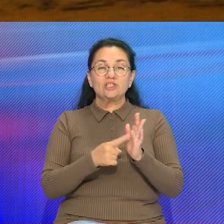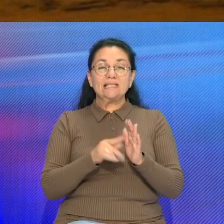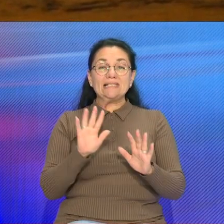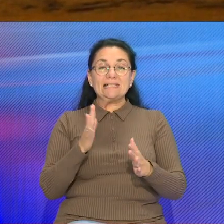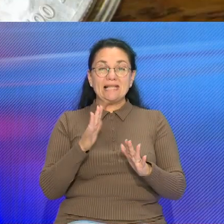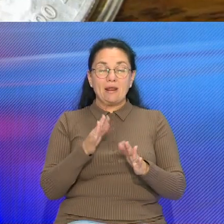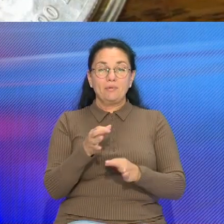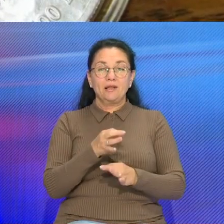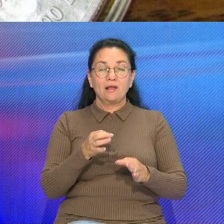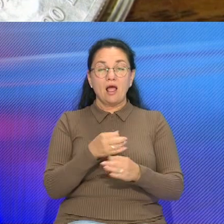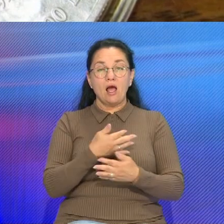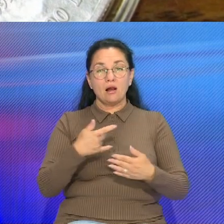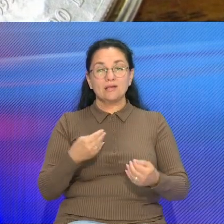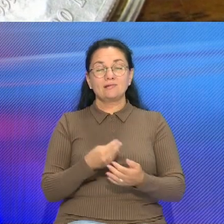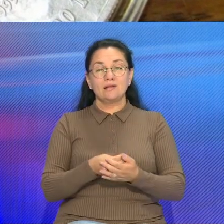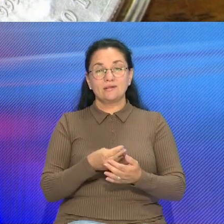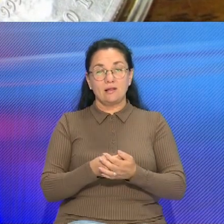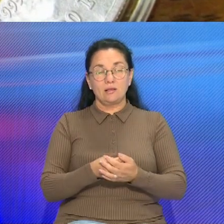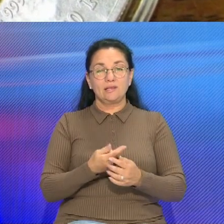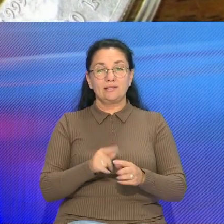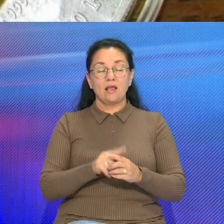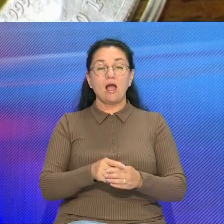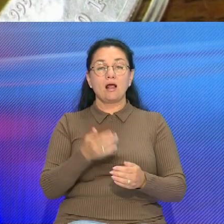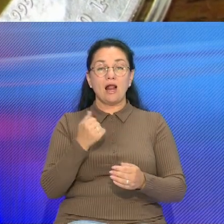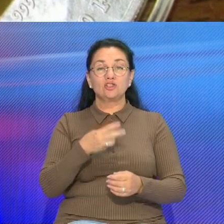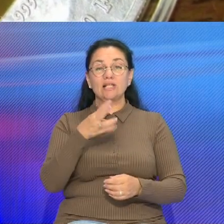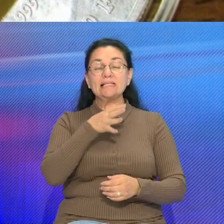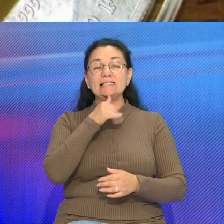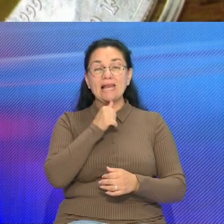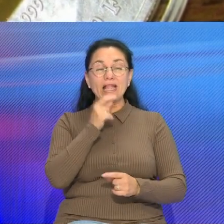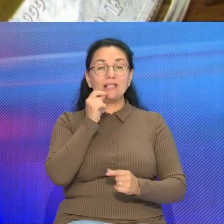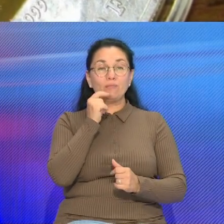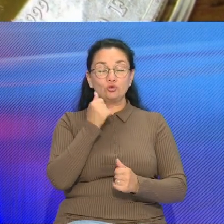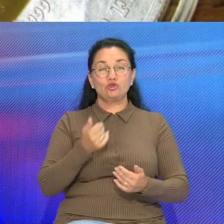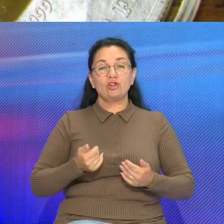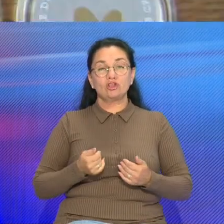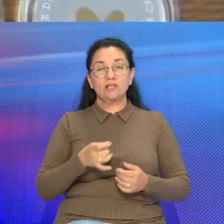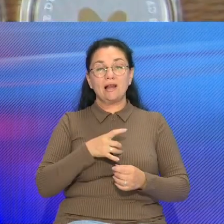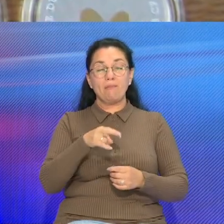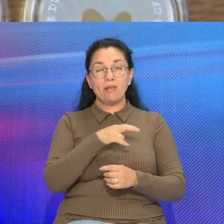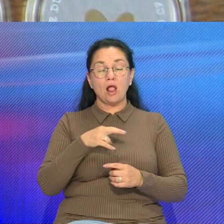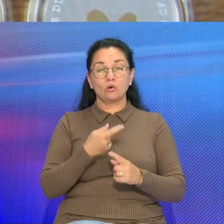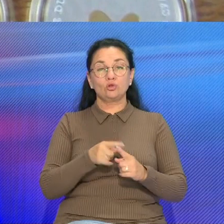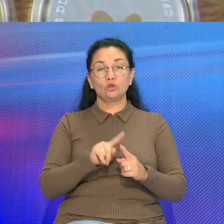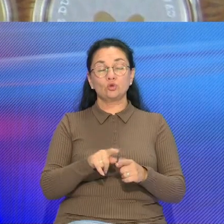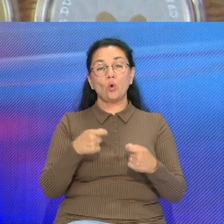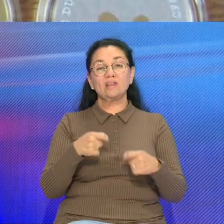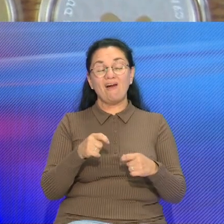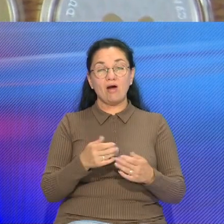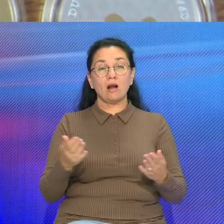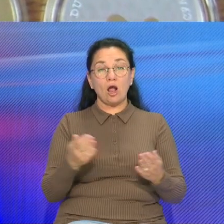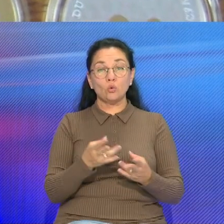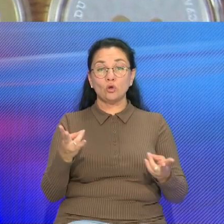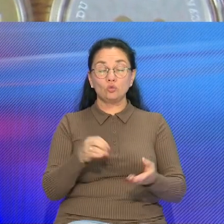монет розной вартости Пры гэтым раніў водитель 30-гадовы грамадзянин Беларусі Заявляў, што товару, які падлягаў